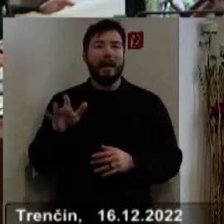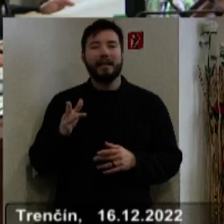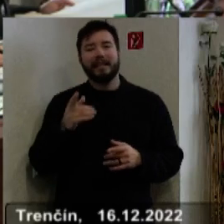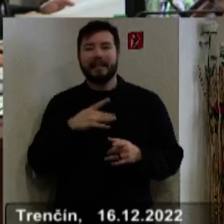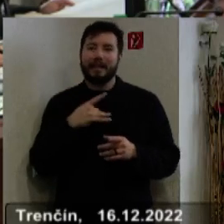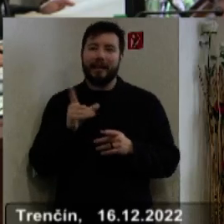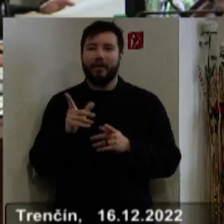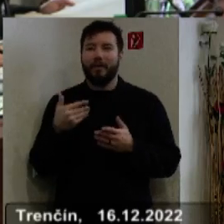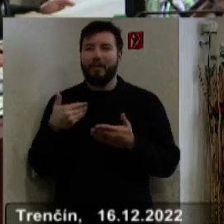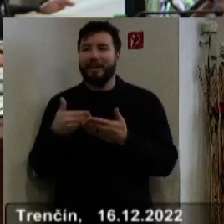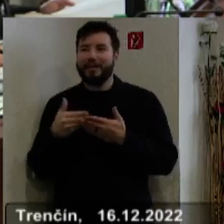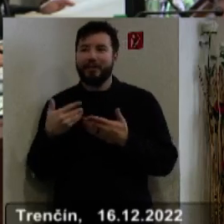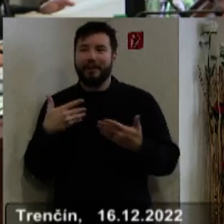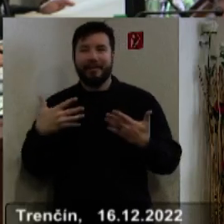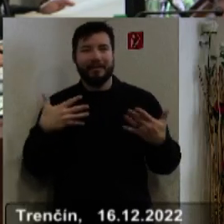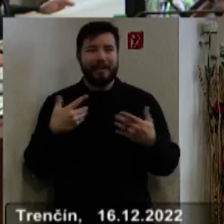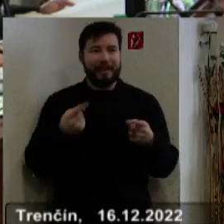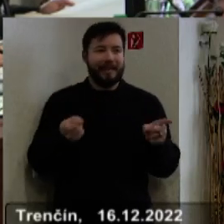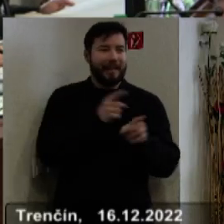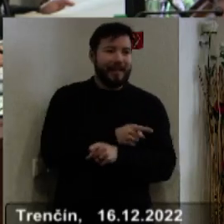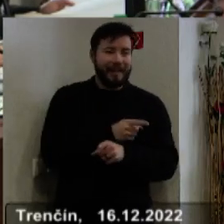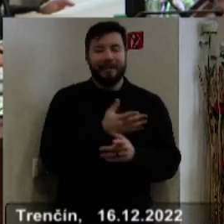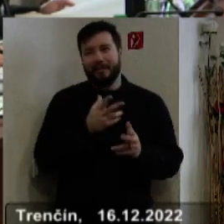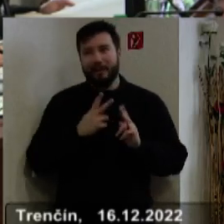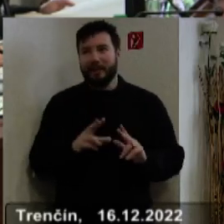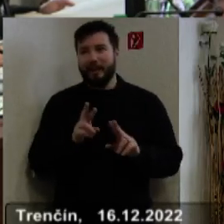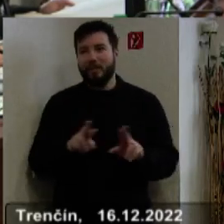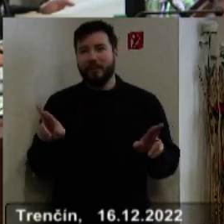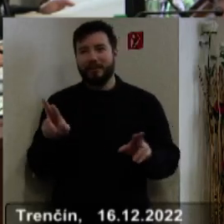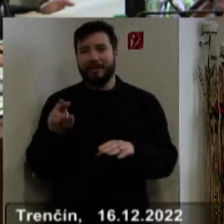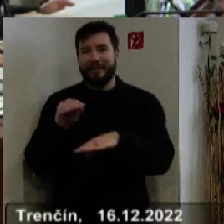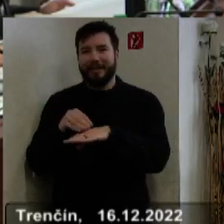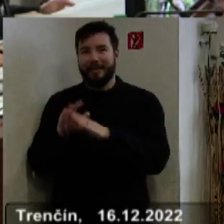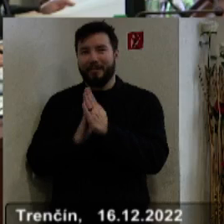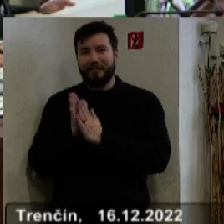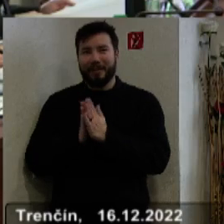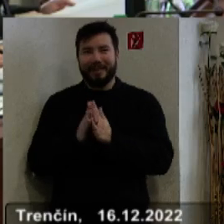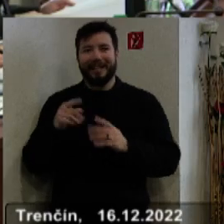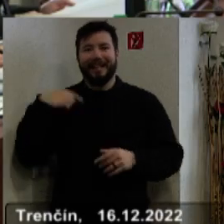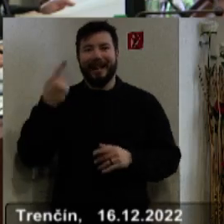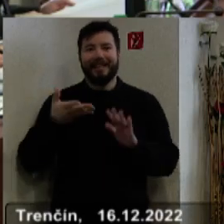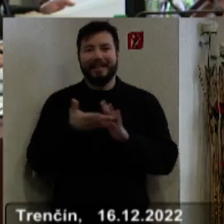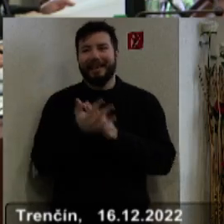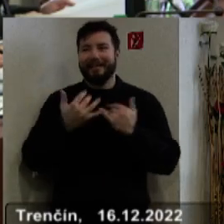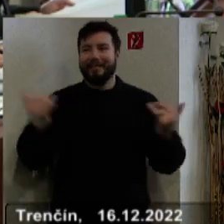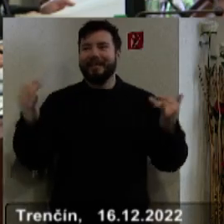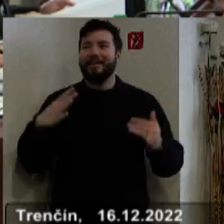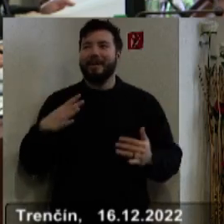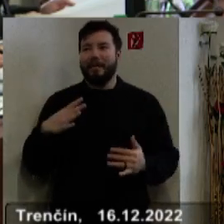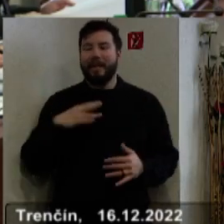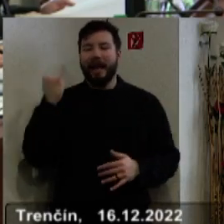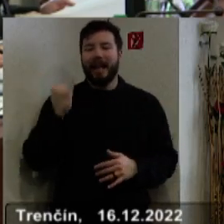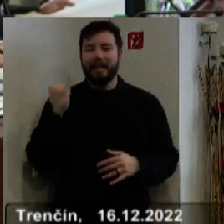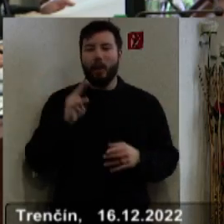bližšie, tak môžete potom na to ďalšom ďalšom zastupiteľstvom povedať pánovi raditeľový úradu